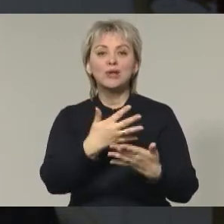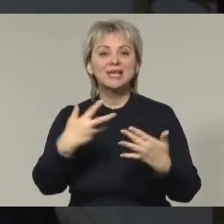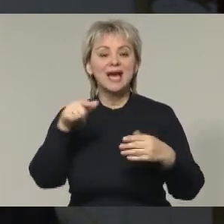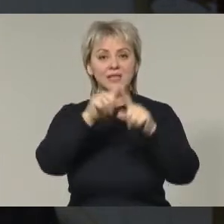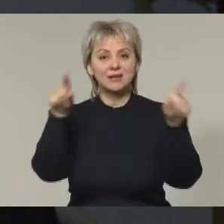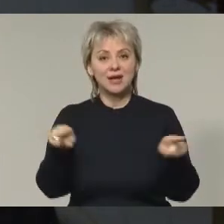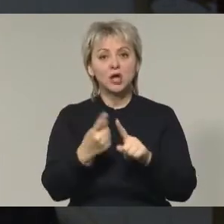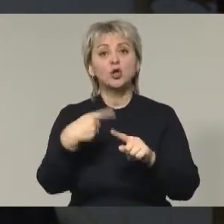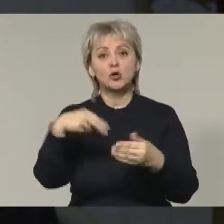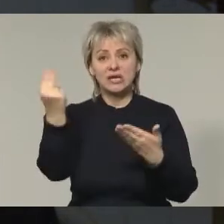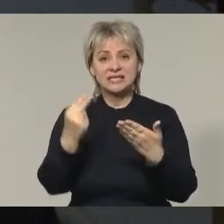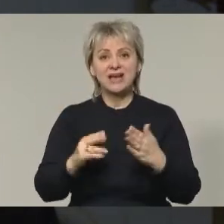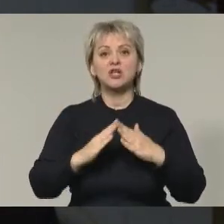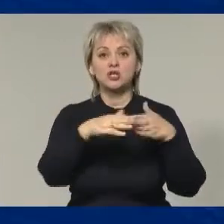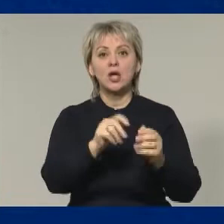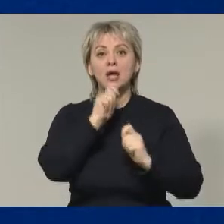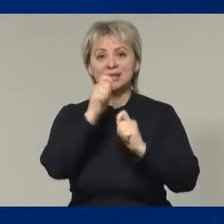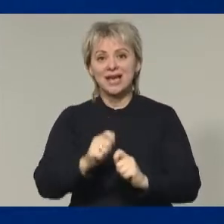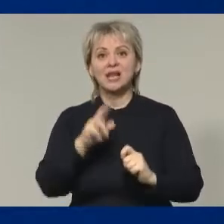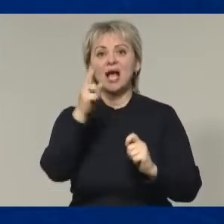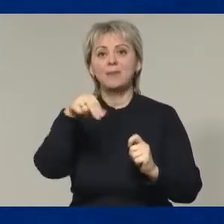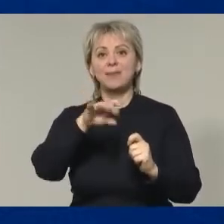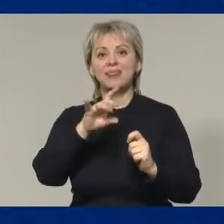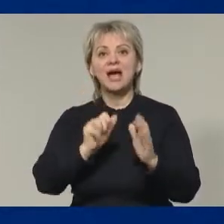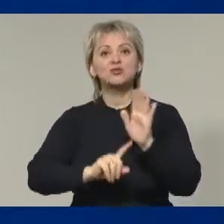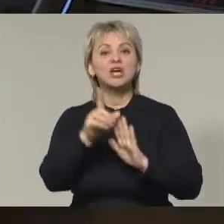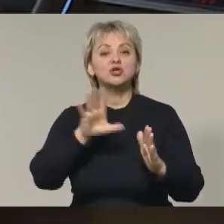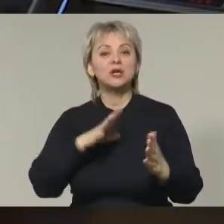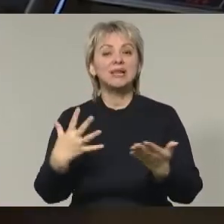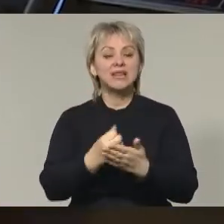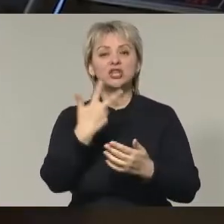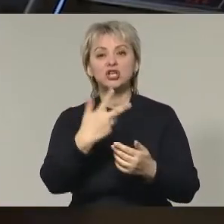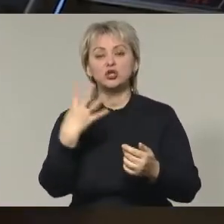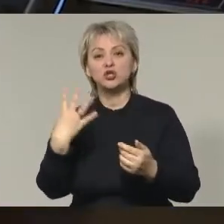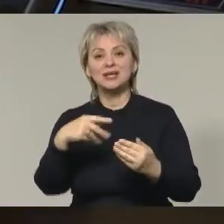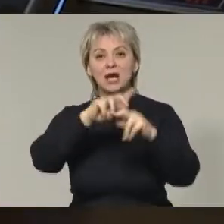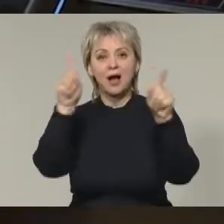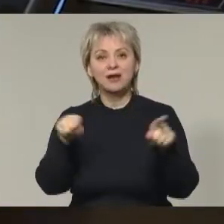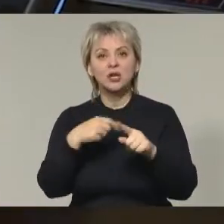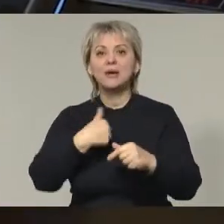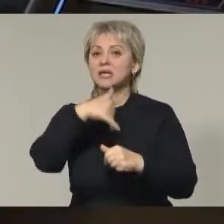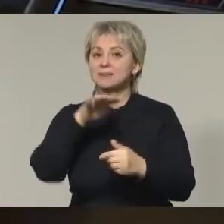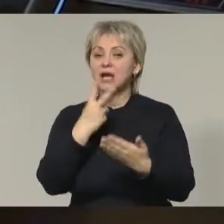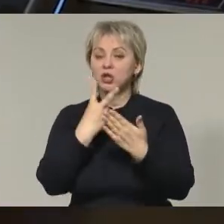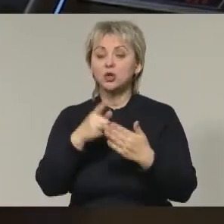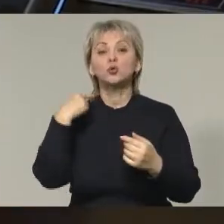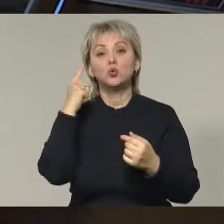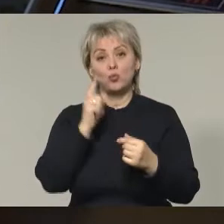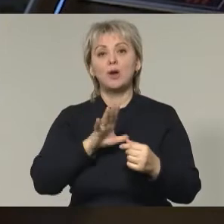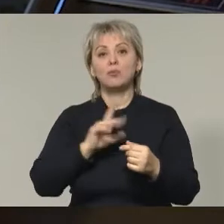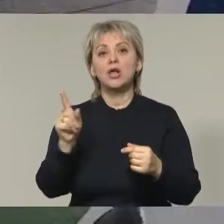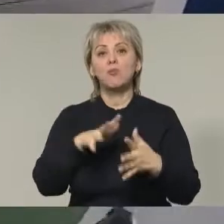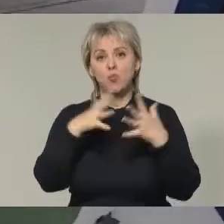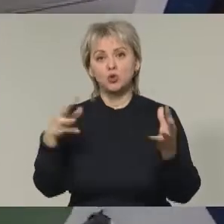картины, которые рисовал на судах, дарил капитана. Первоначально было найдено 3-4 картины, мы не смогли разглядеть. Потом мы думаем, что их больше